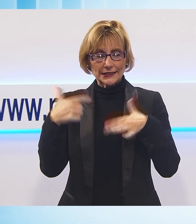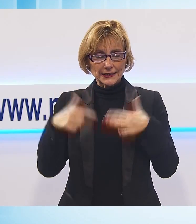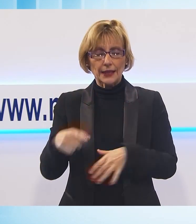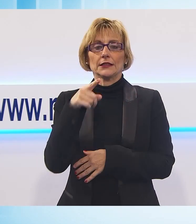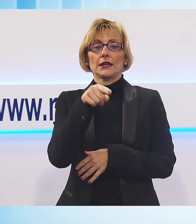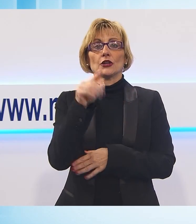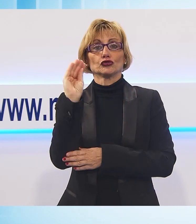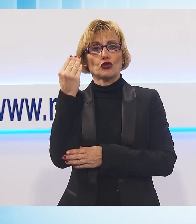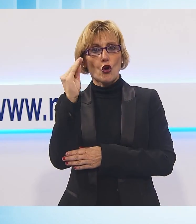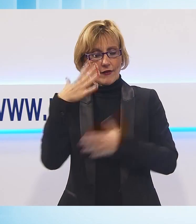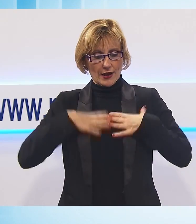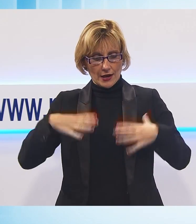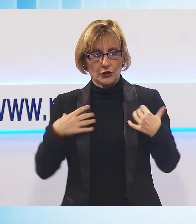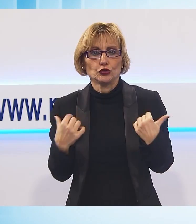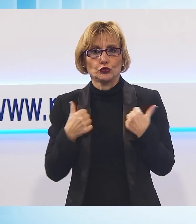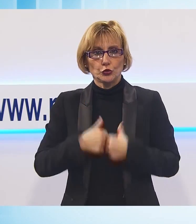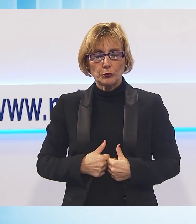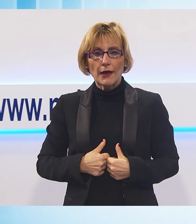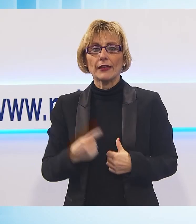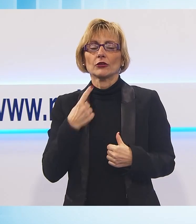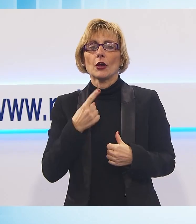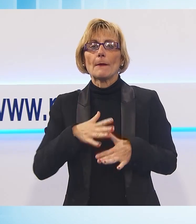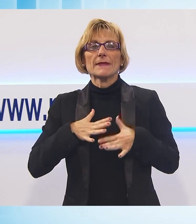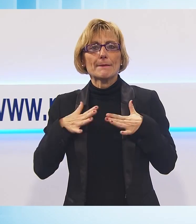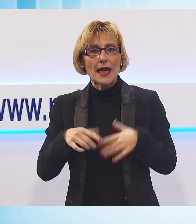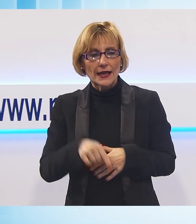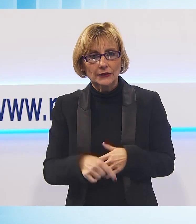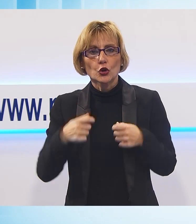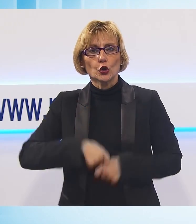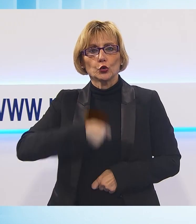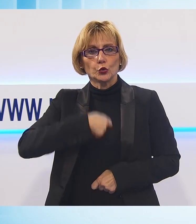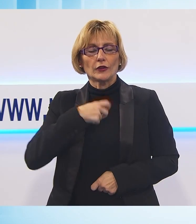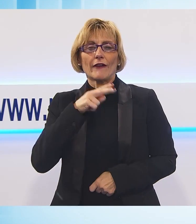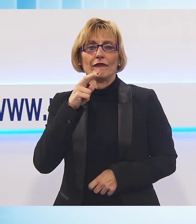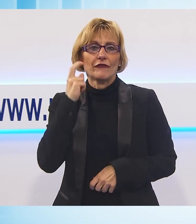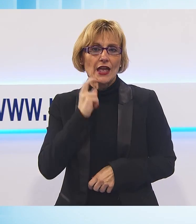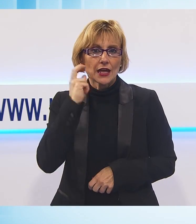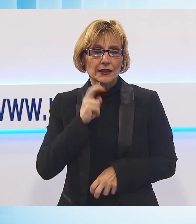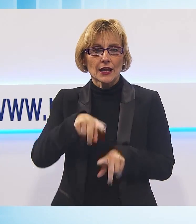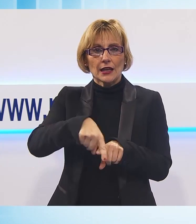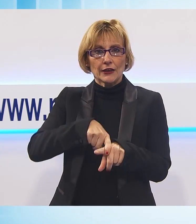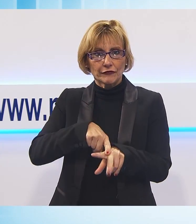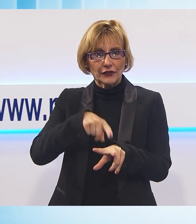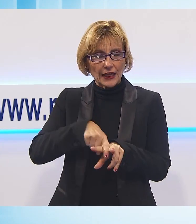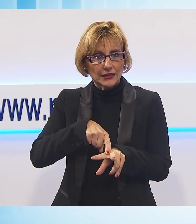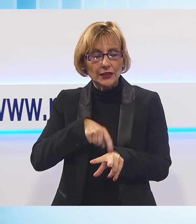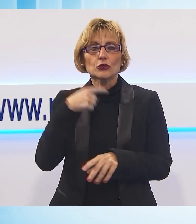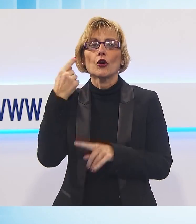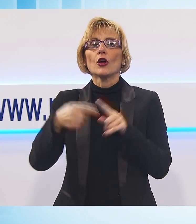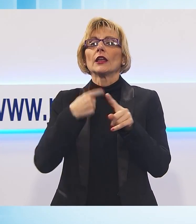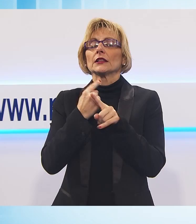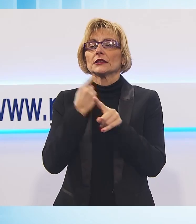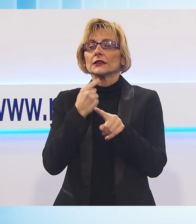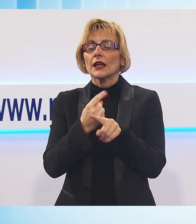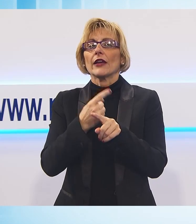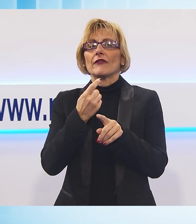17enne indossa un giubbotto mimetico, una tuta verde e gli infradito deve assumere tra l'altro farmaci